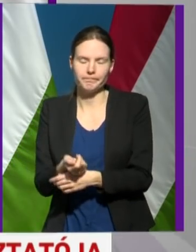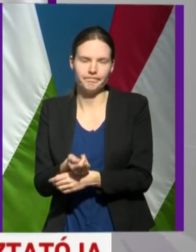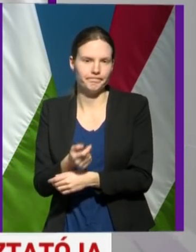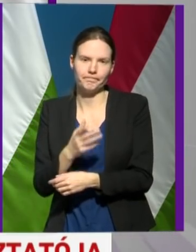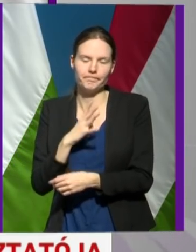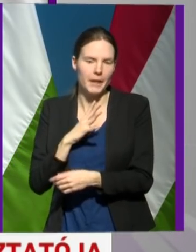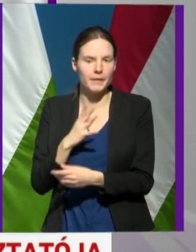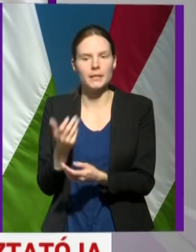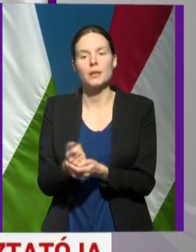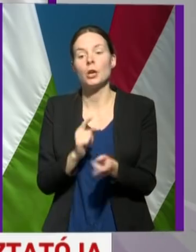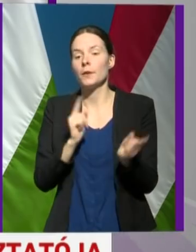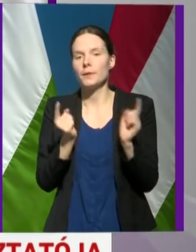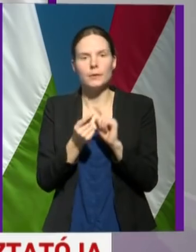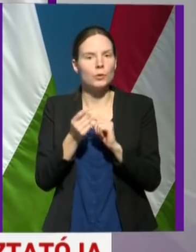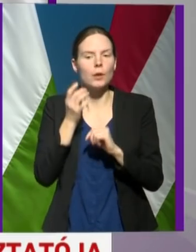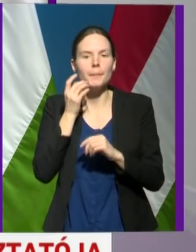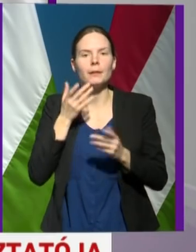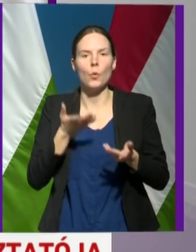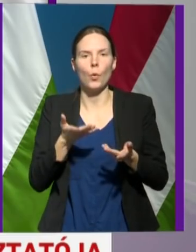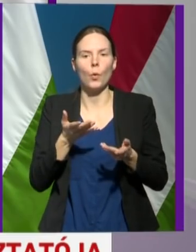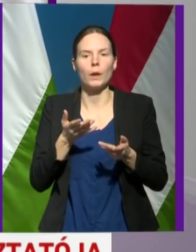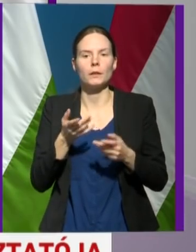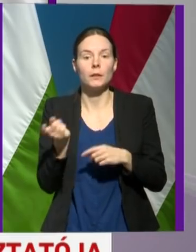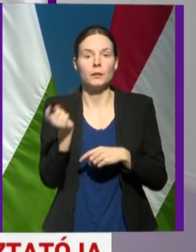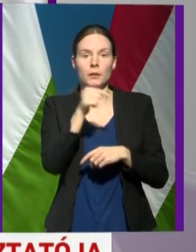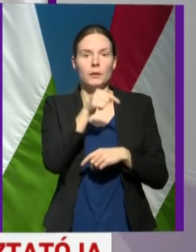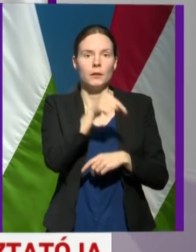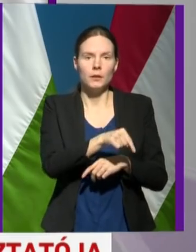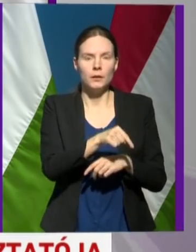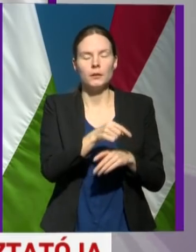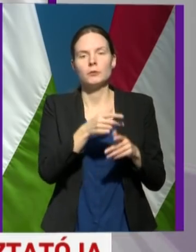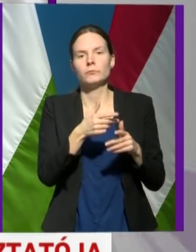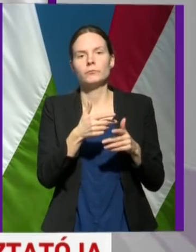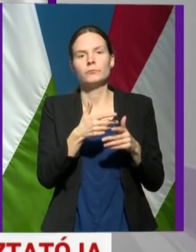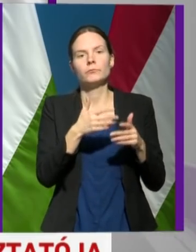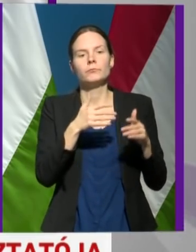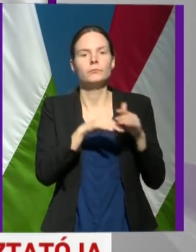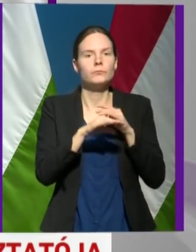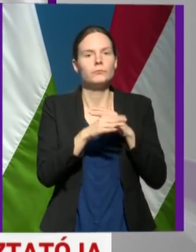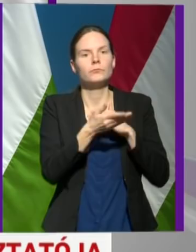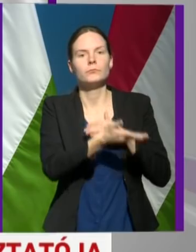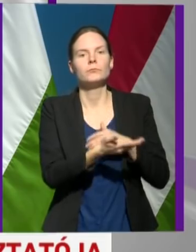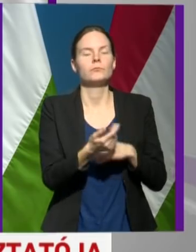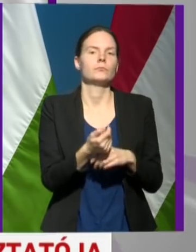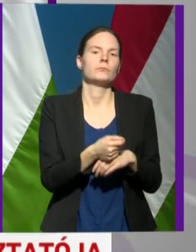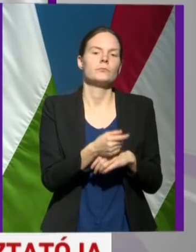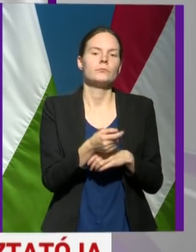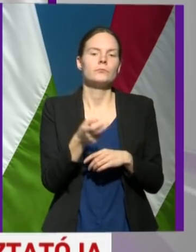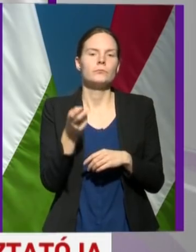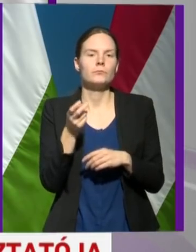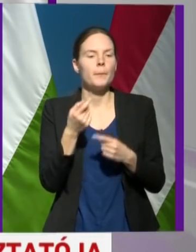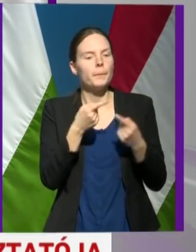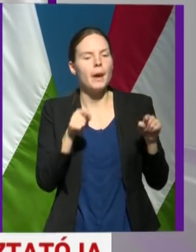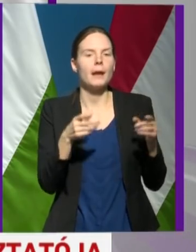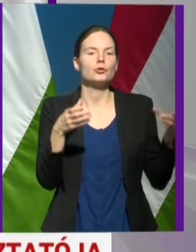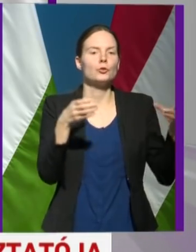kisebb. De abban a pillanatban, ahogy ki kerülnek, ellátogatnak az intézményből más